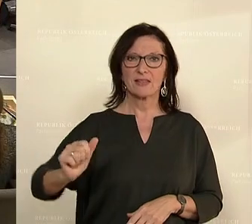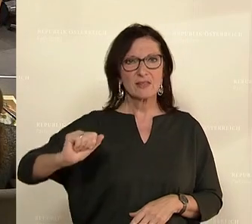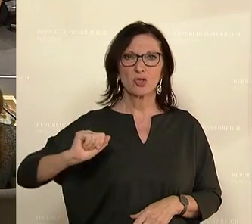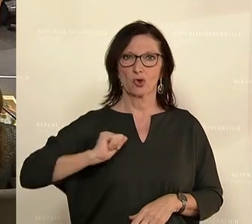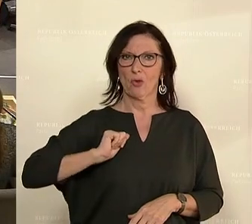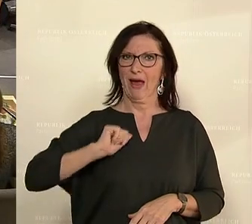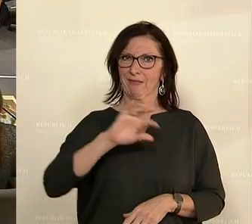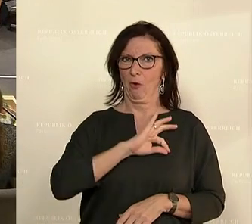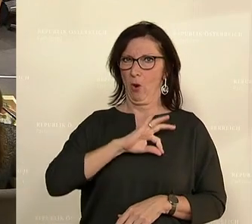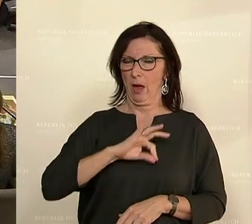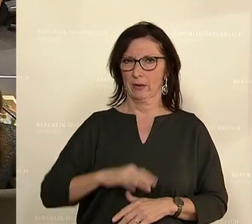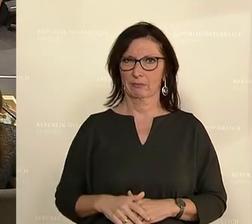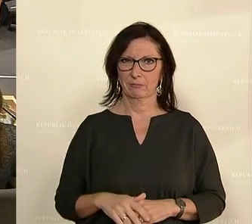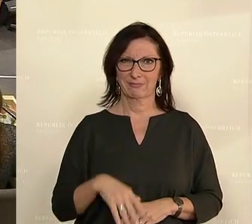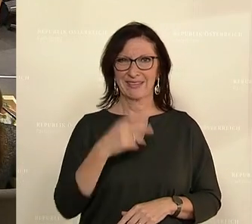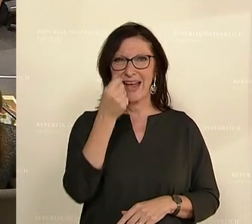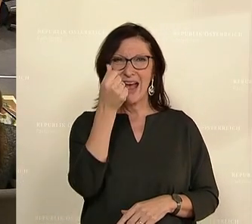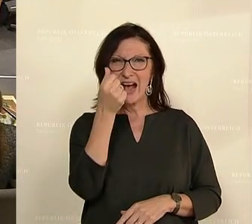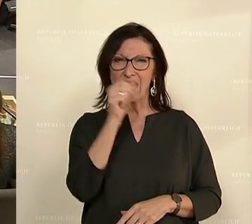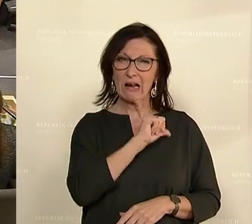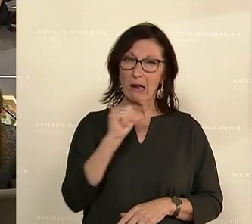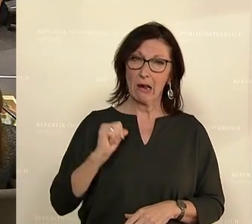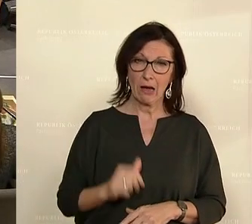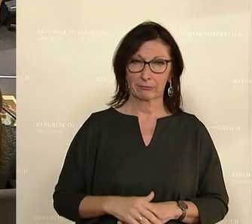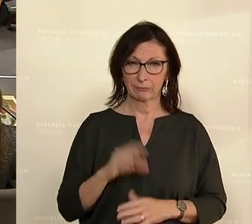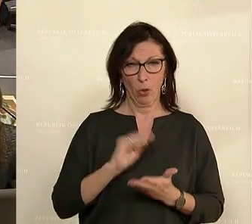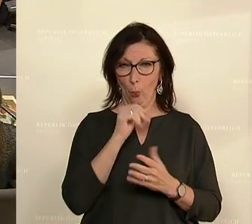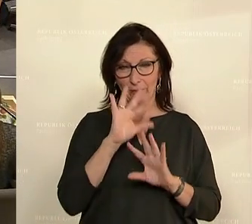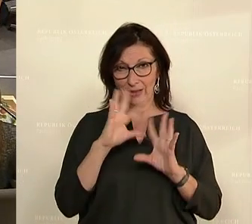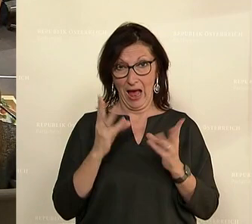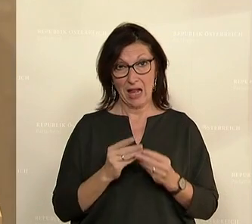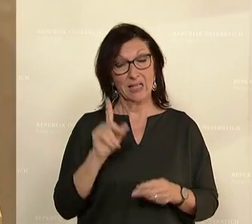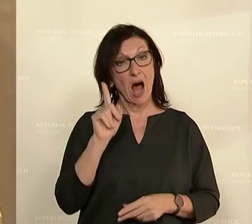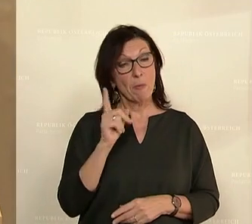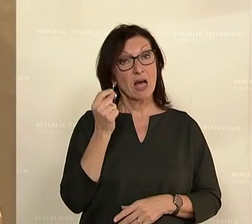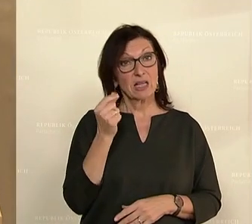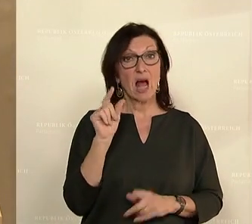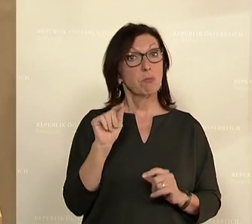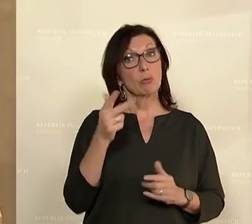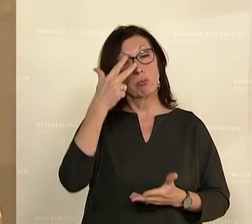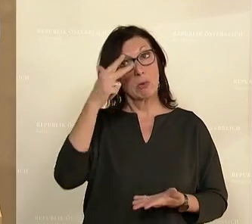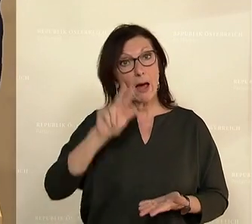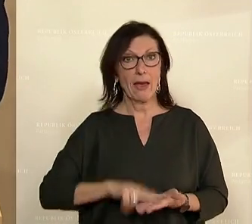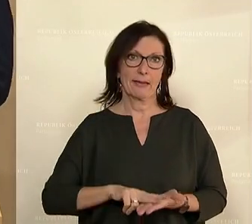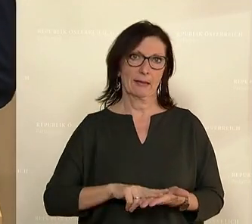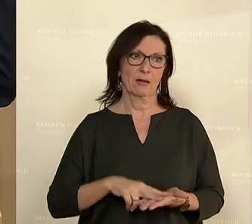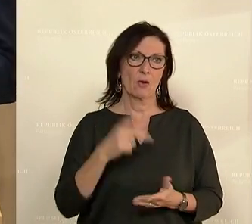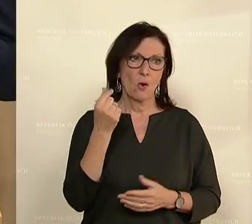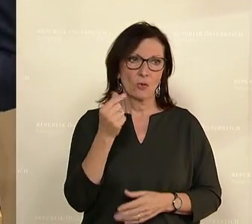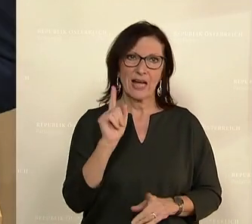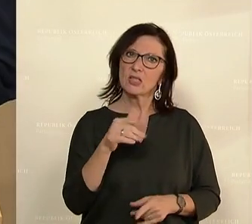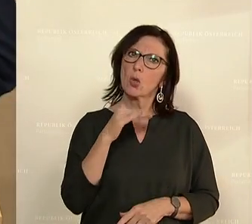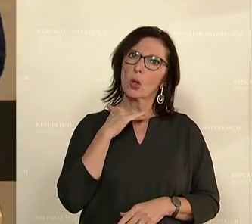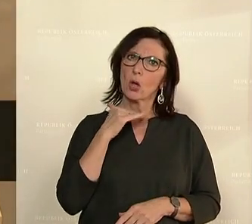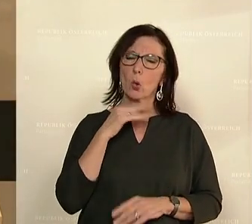Jetzt am Wort ist Gerhard Kaniak von den Freiheitlichen. Aber Geld ist Anerkennung und Geld sollte auch reichen, dass man